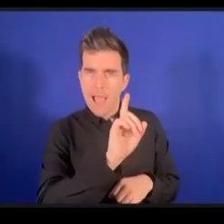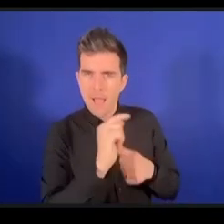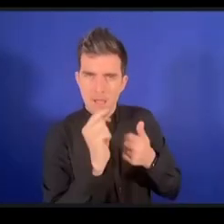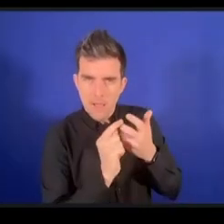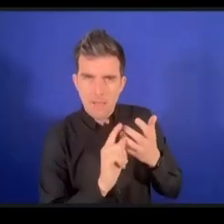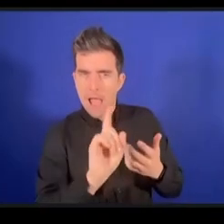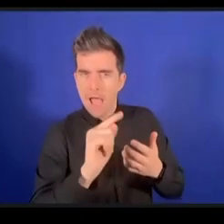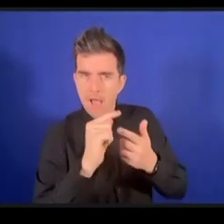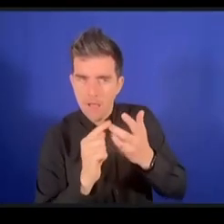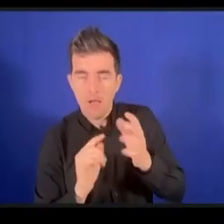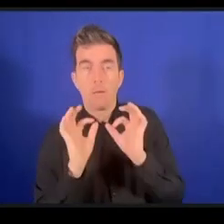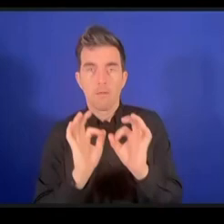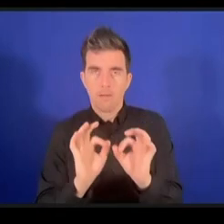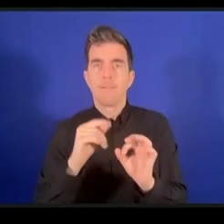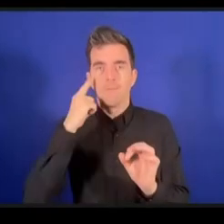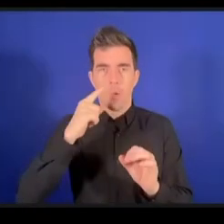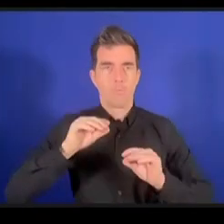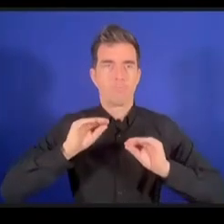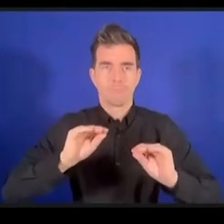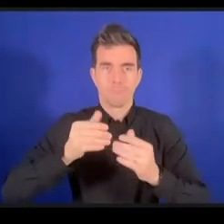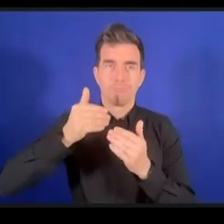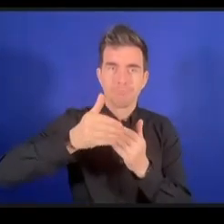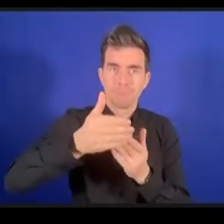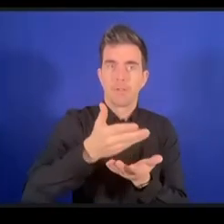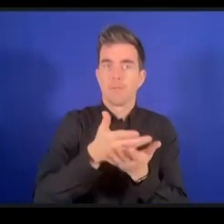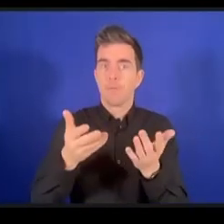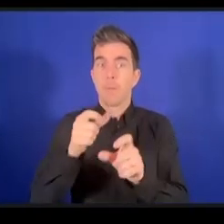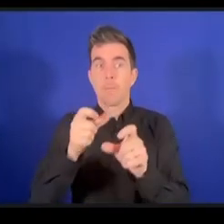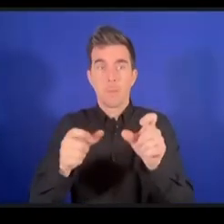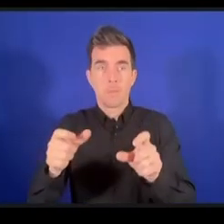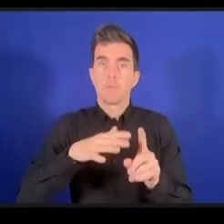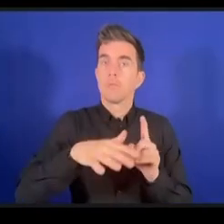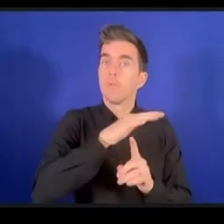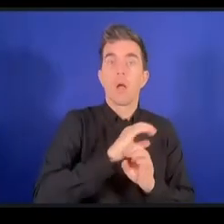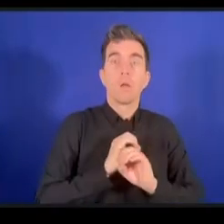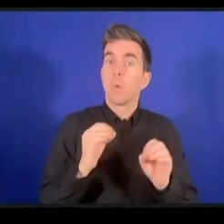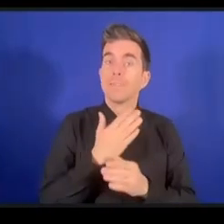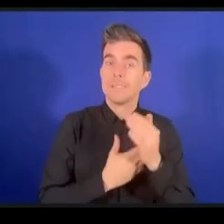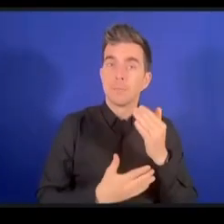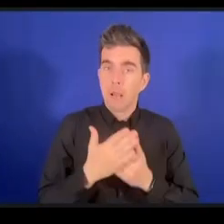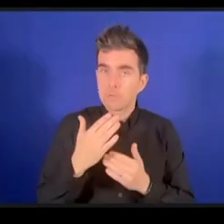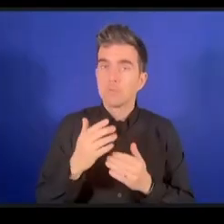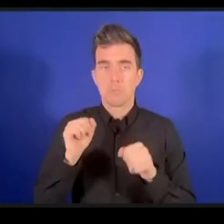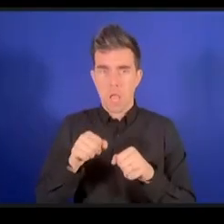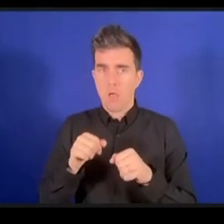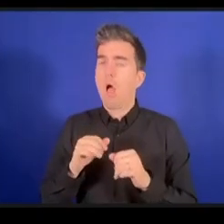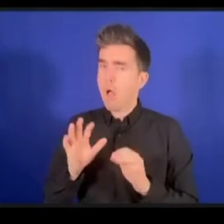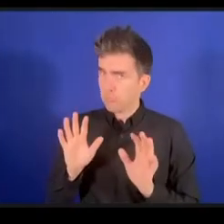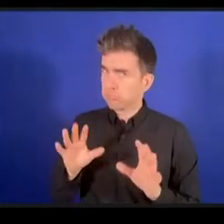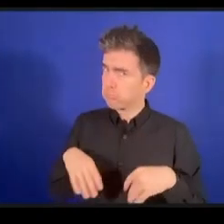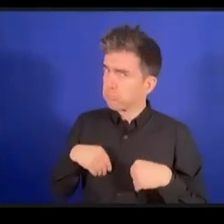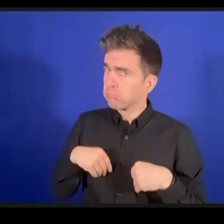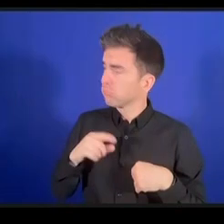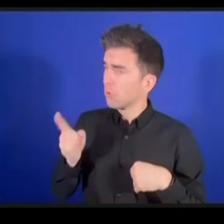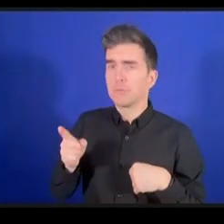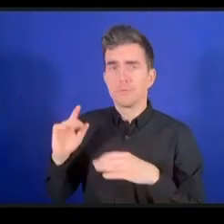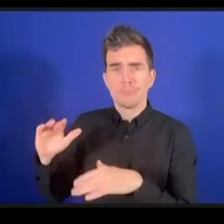لكي يعرف الشخص من ذوي الإعاقة ما هي المتطلبات وما هو الأثر